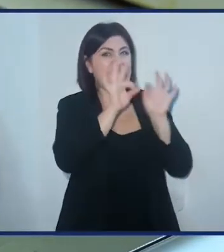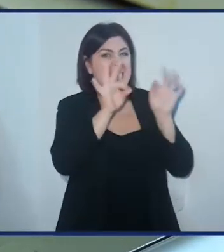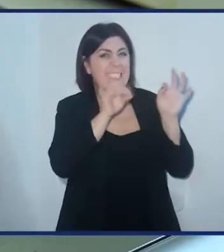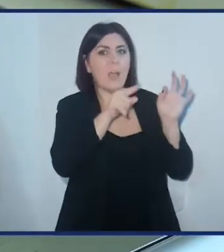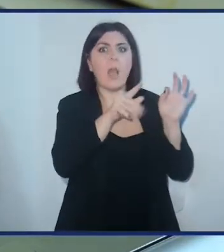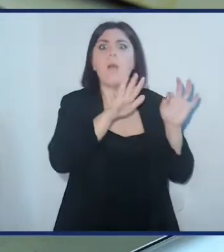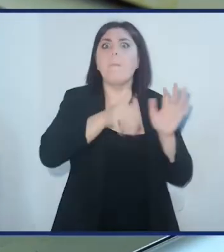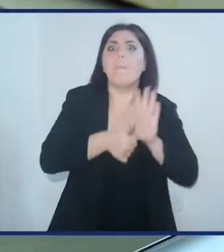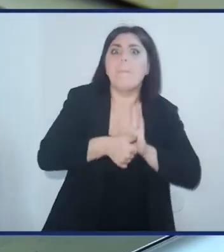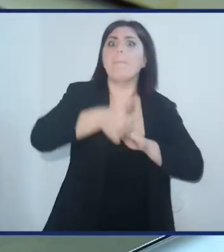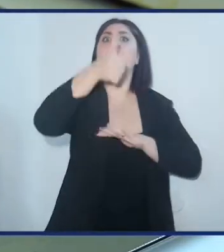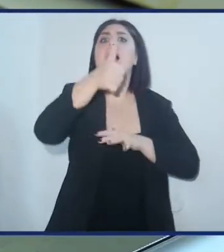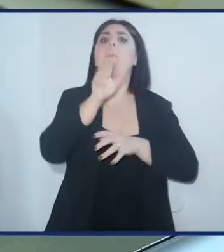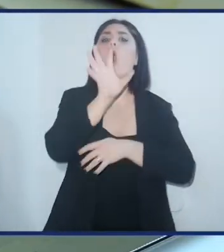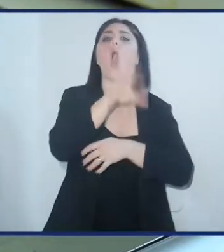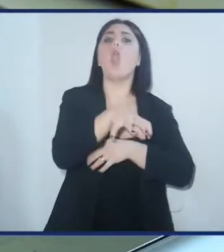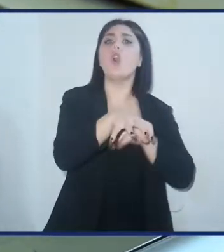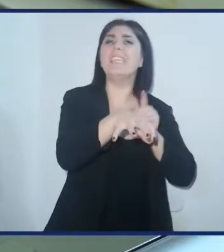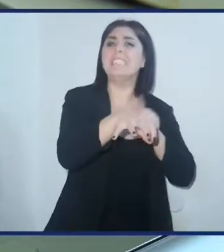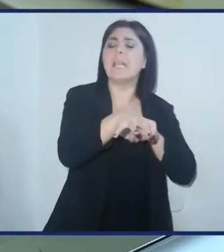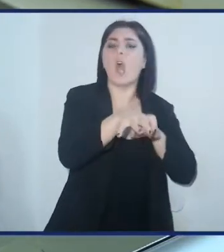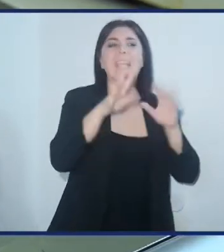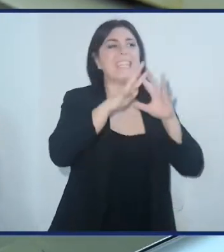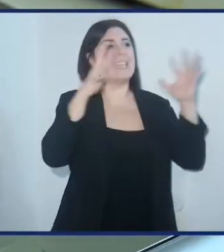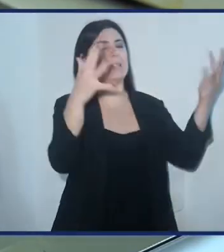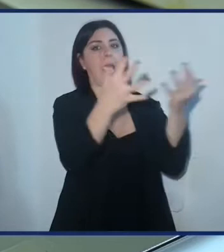quasi i primi colonizzatori della terra.